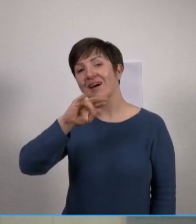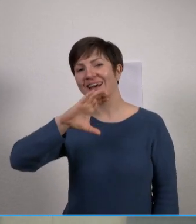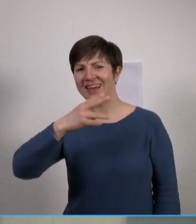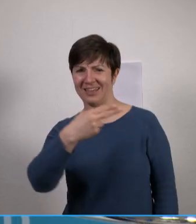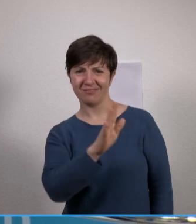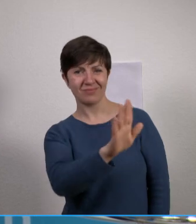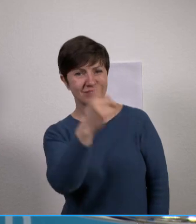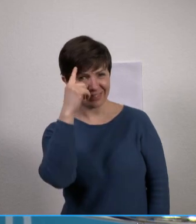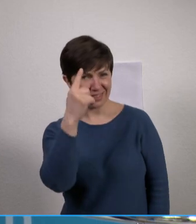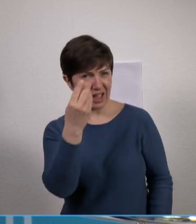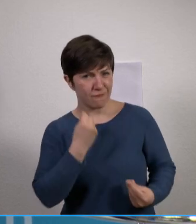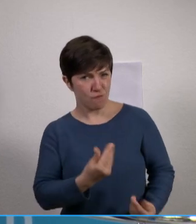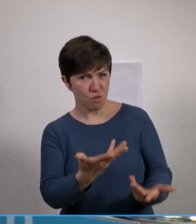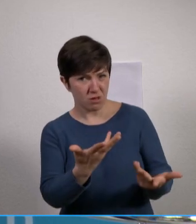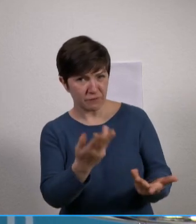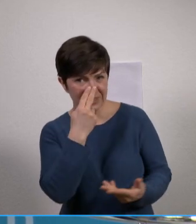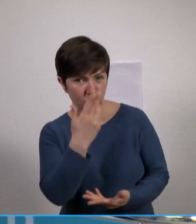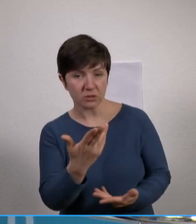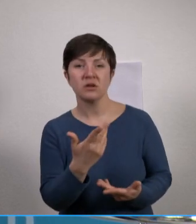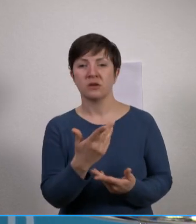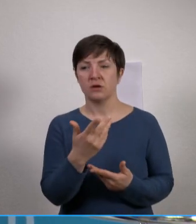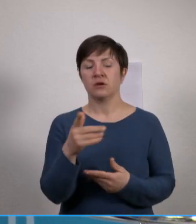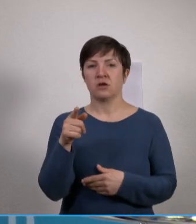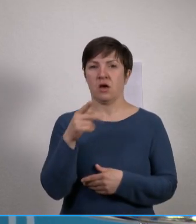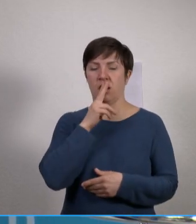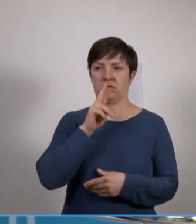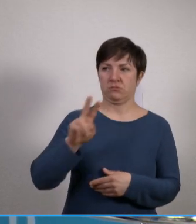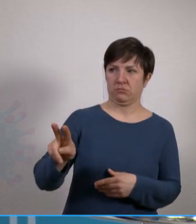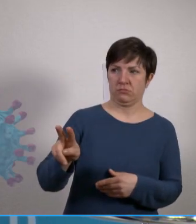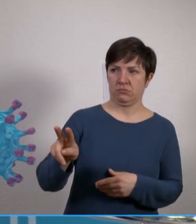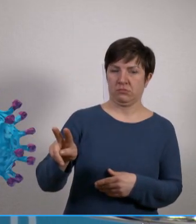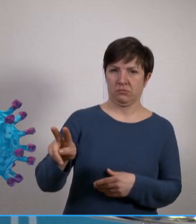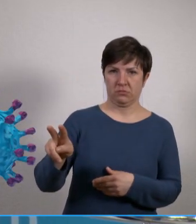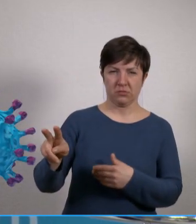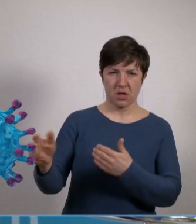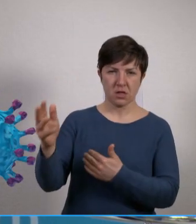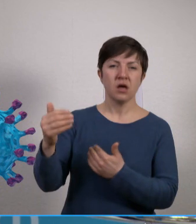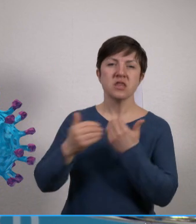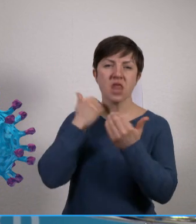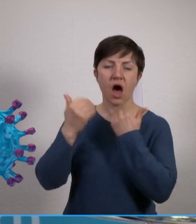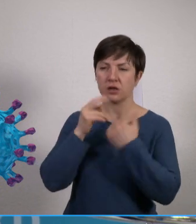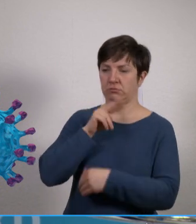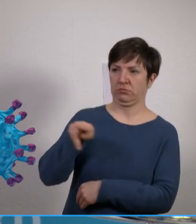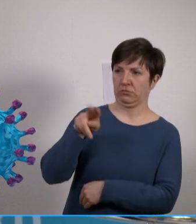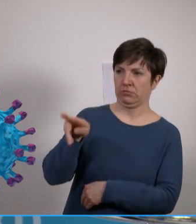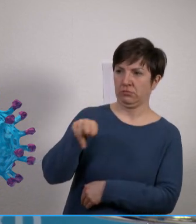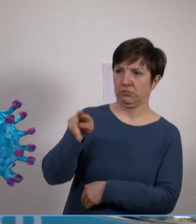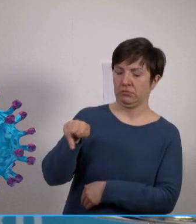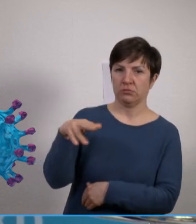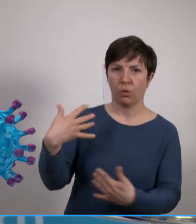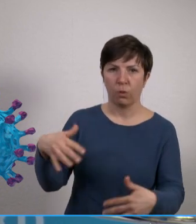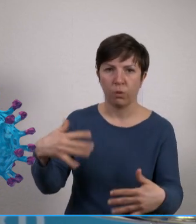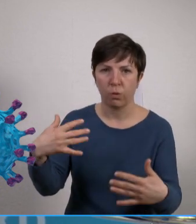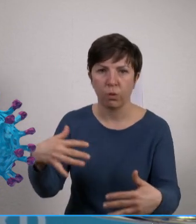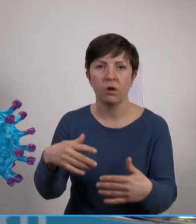es eben. Man hat die Manöver zur Kenntnis genommen. Man hat über die Ausweitung der Manöver auch Richtung Belarus und